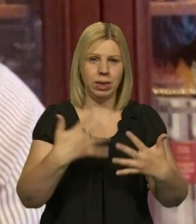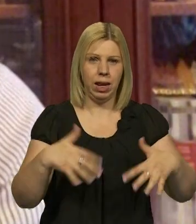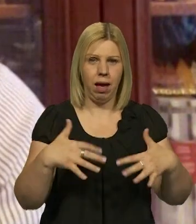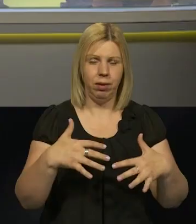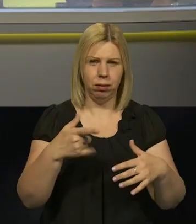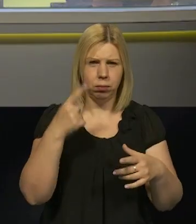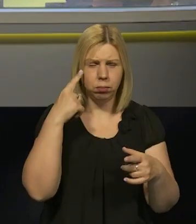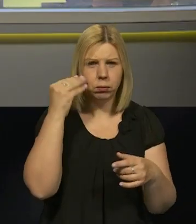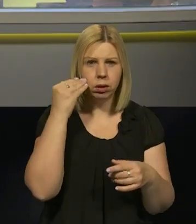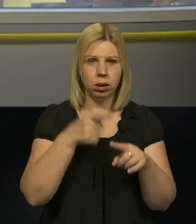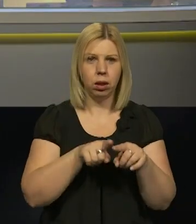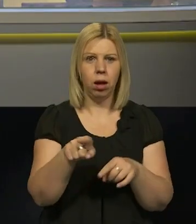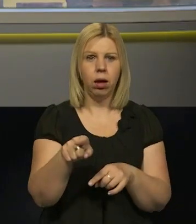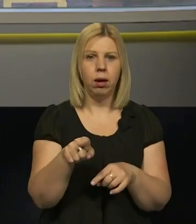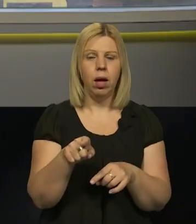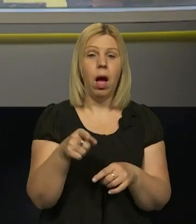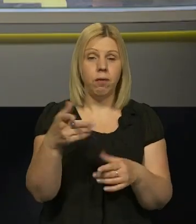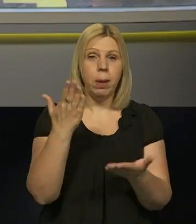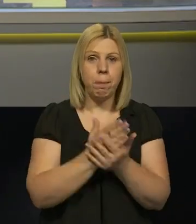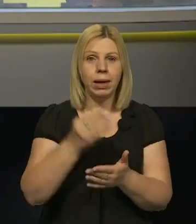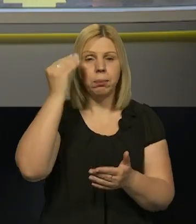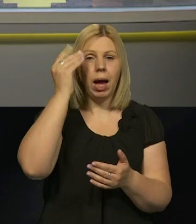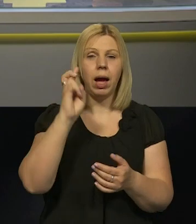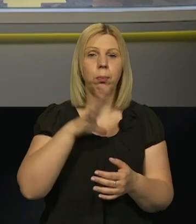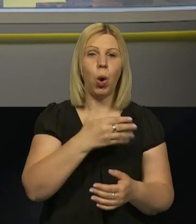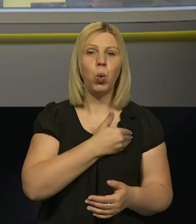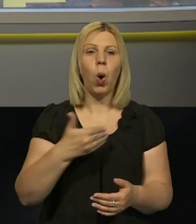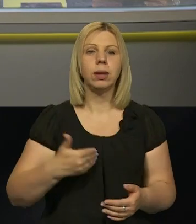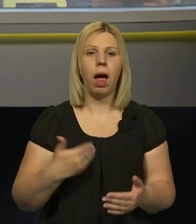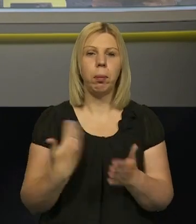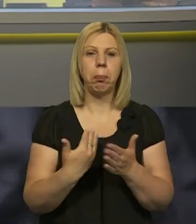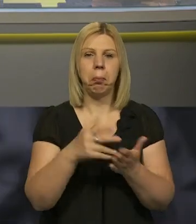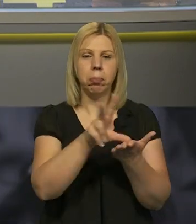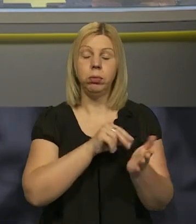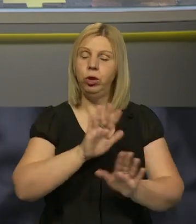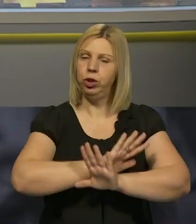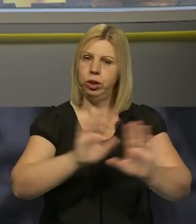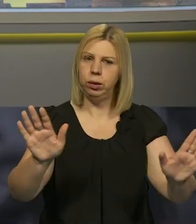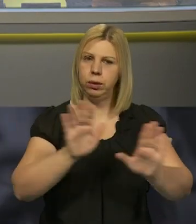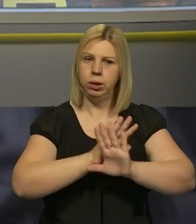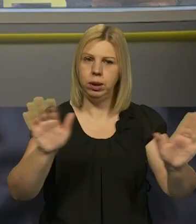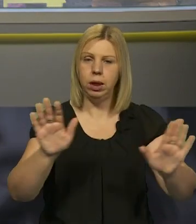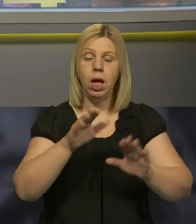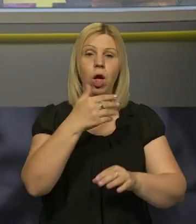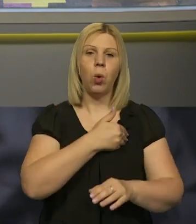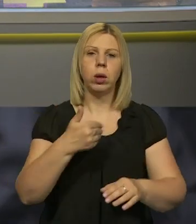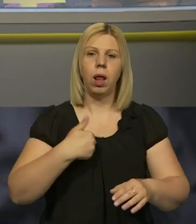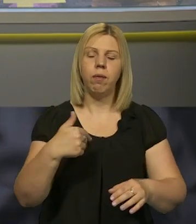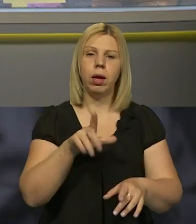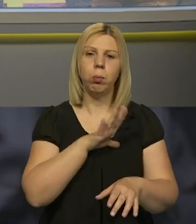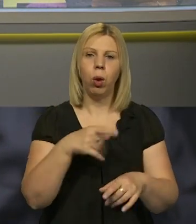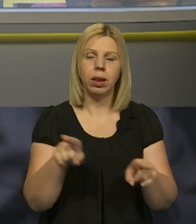так маєте на увазі? Що, що? Маєте на увазі так, як це було в Йогославії, до прикладу? Ні, ні. В Йогославії там була